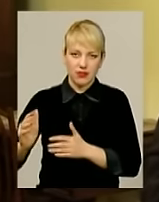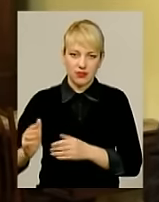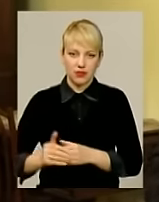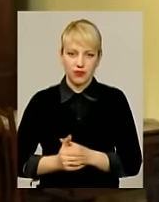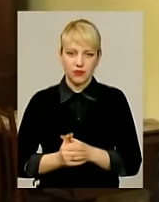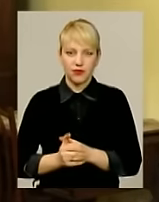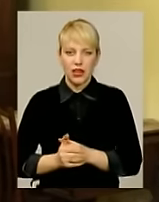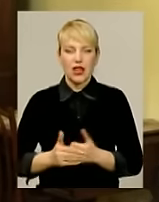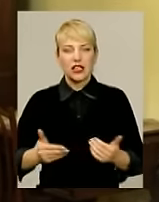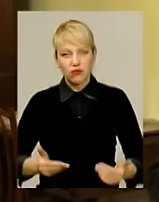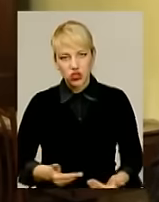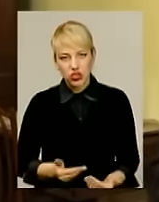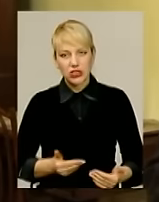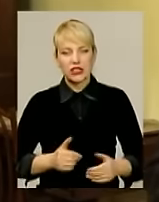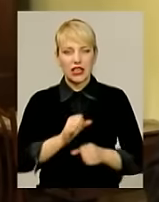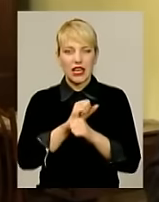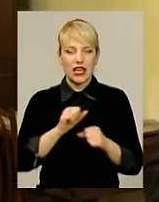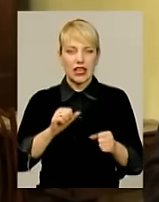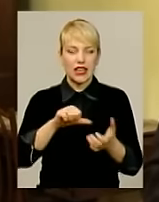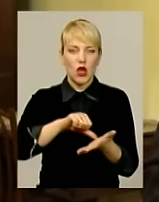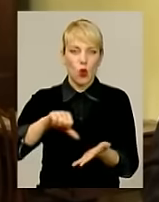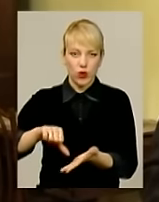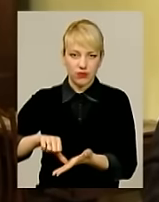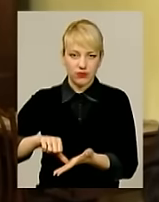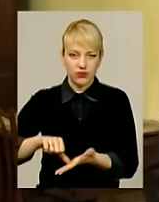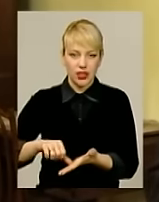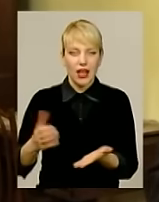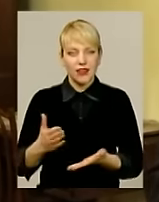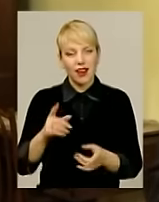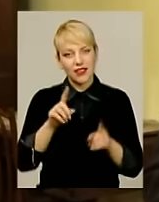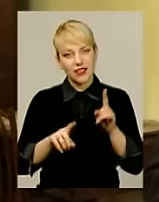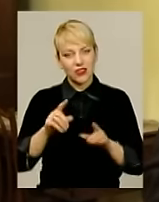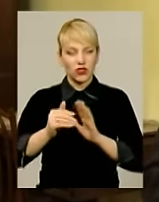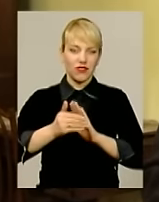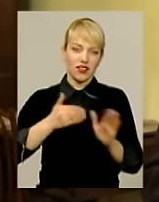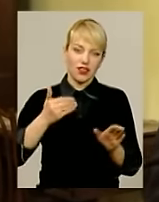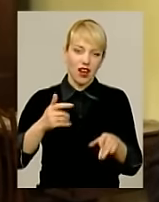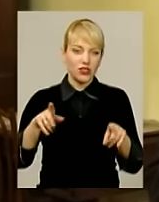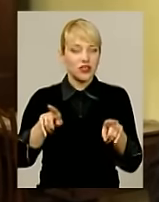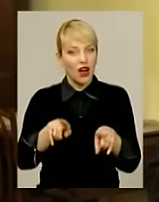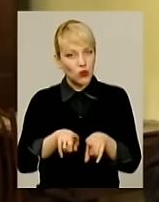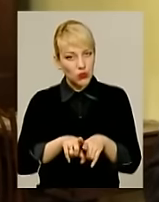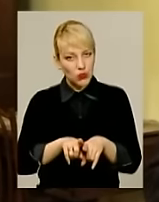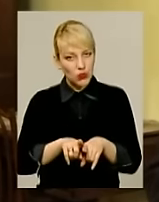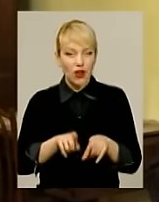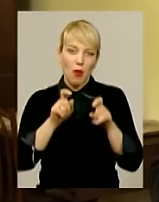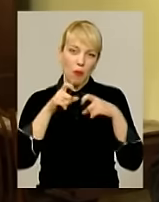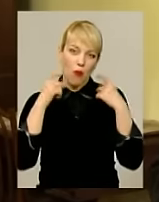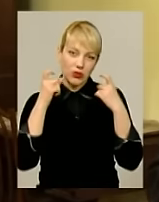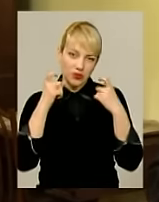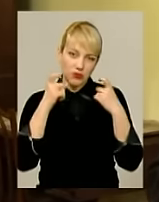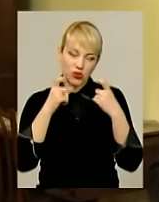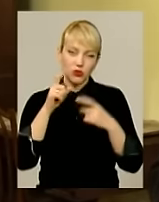в житті героїв і так далі, які іноді викликають таку посмішку,